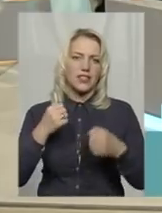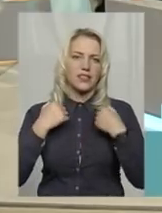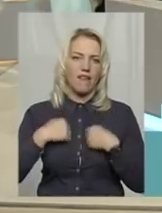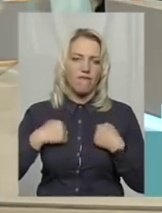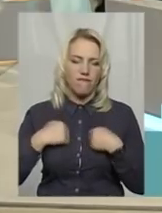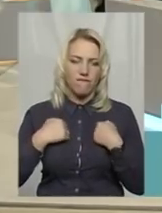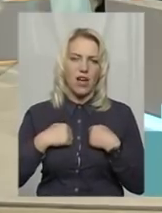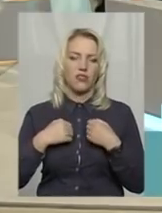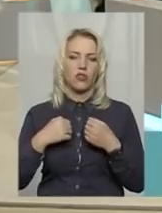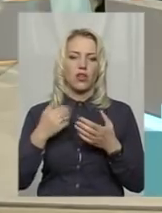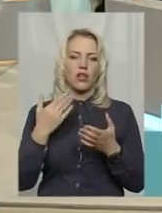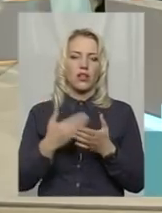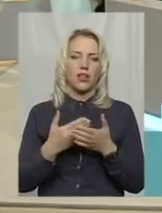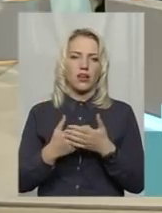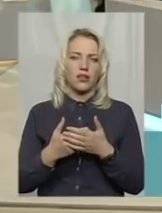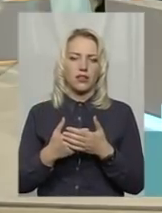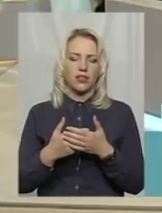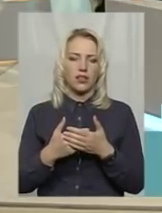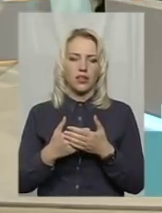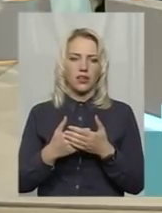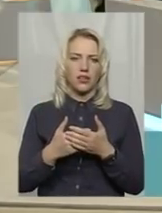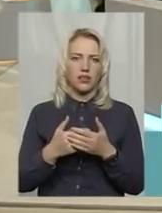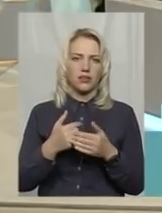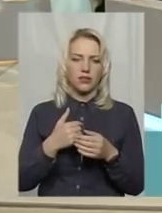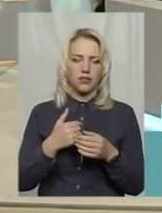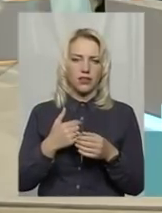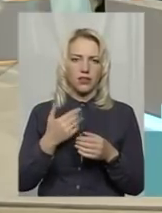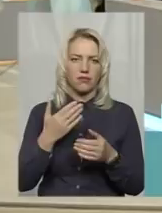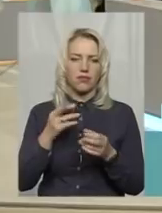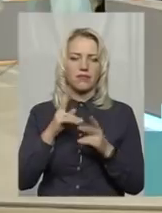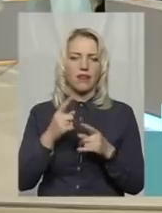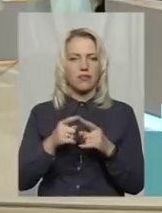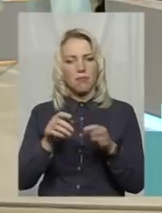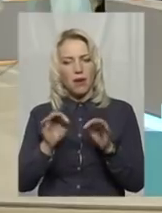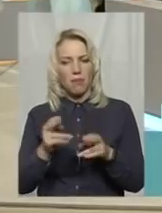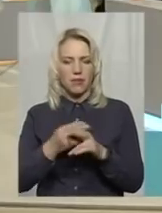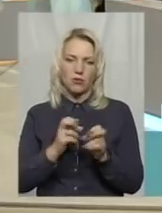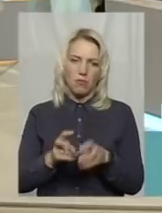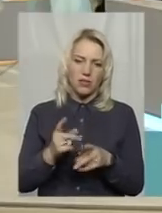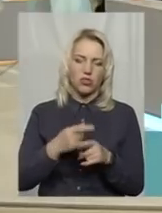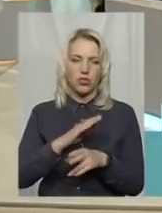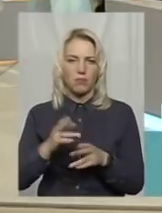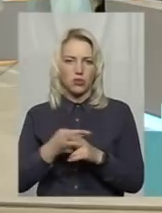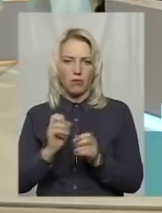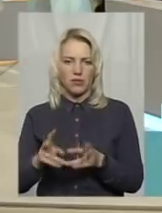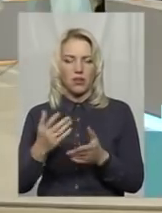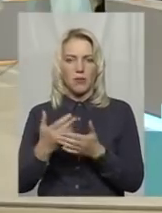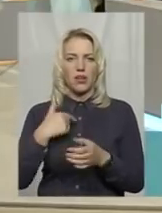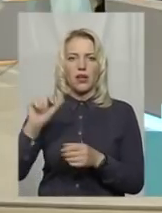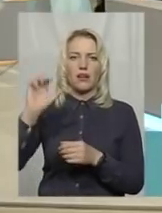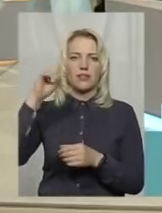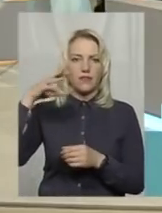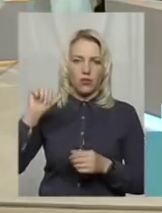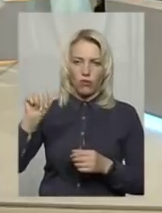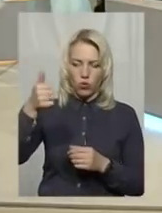встала, газом найшло в карту, я включила світло, і воно зірвалося. От я, як, що можна робити? Дякую за